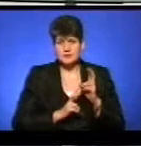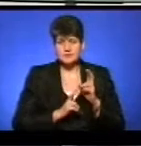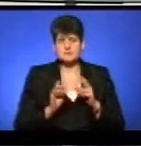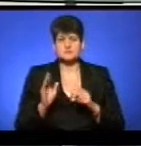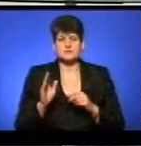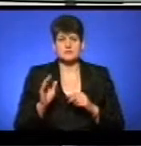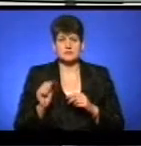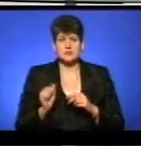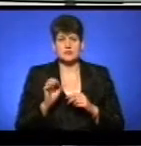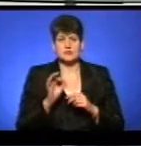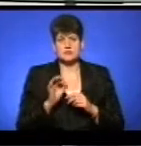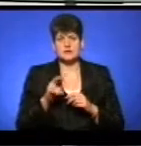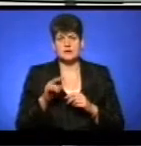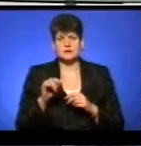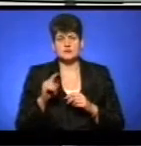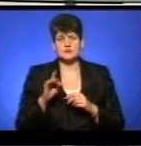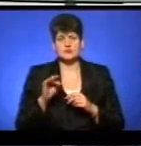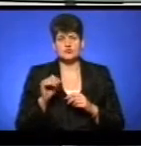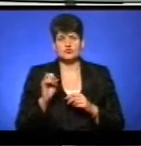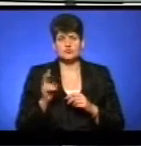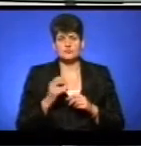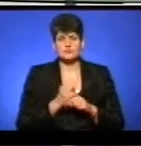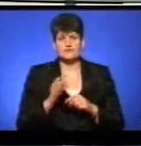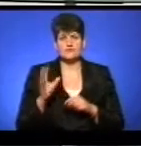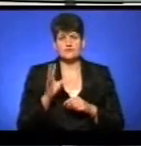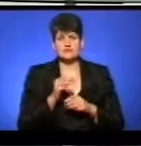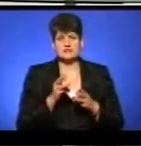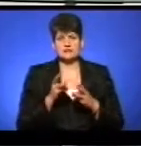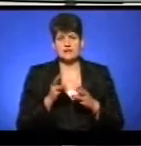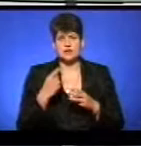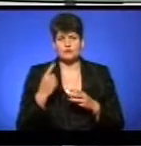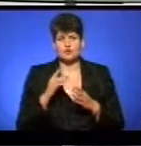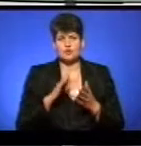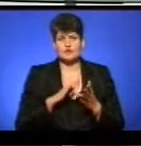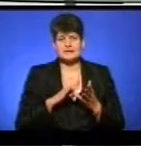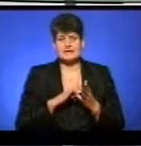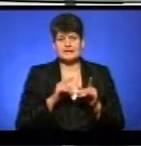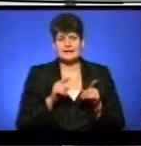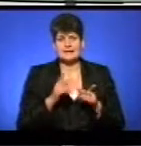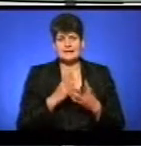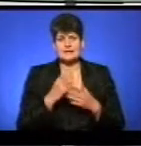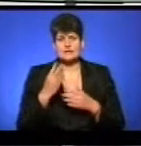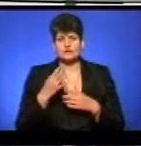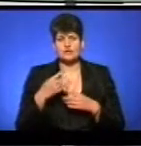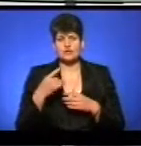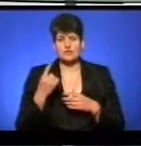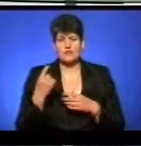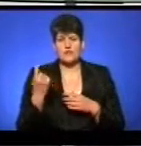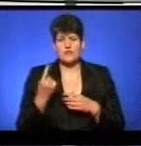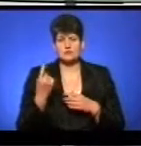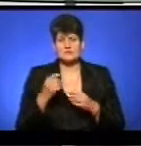Теплокомуненерго Олександр Лазарчук, працювали усі котельні обласного центру. Їх 41. В області